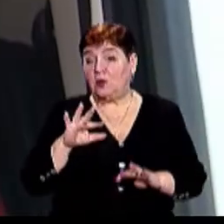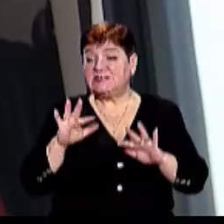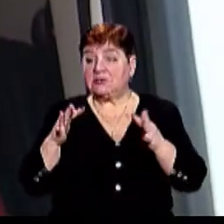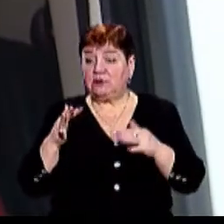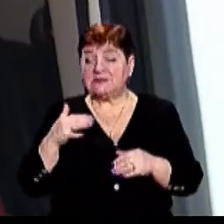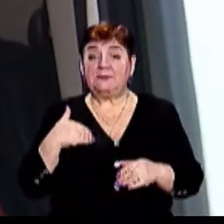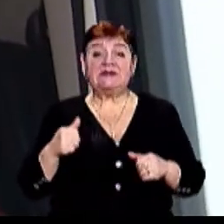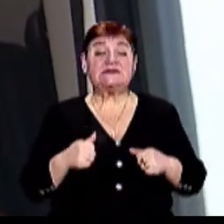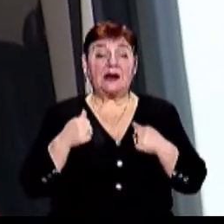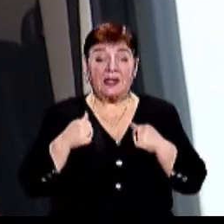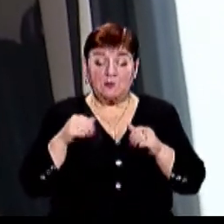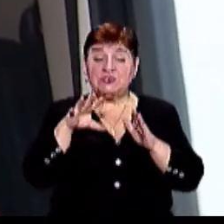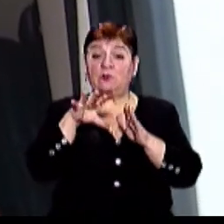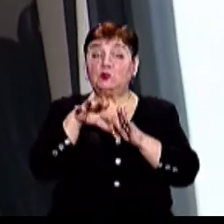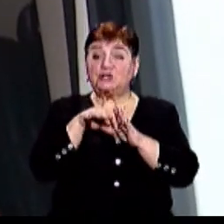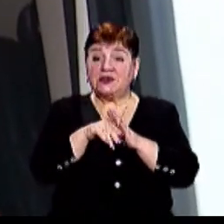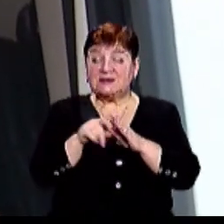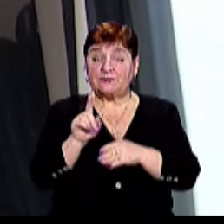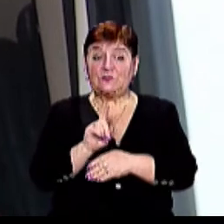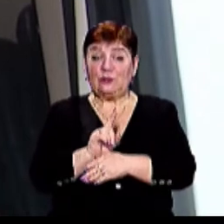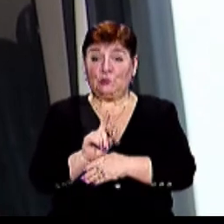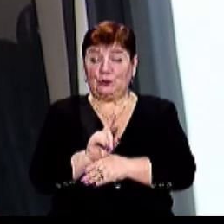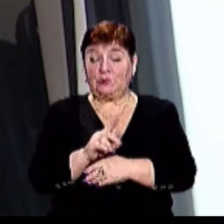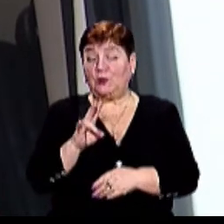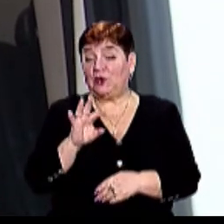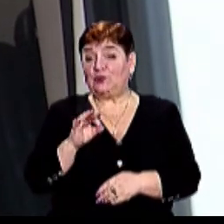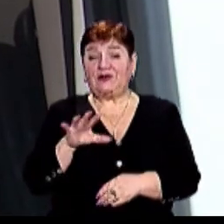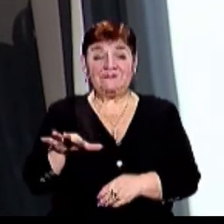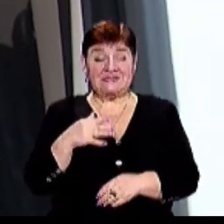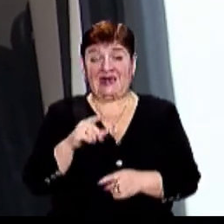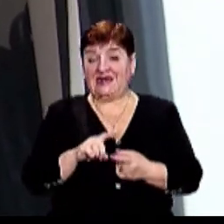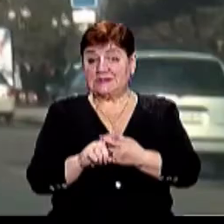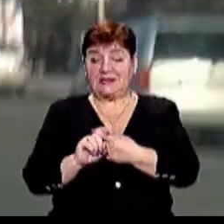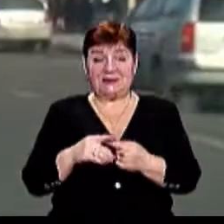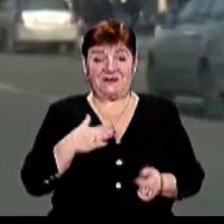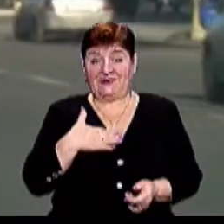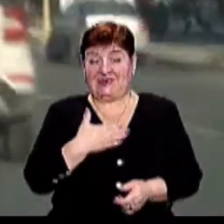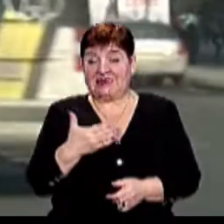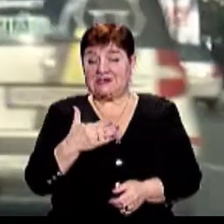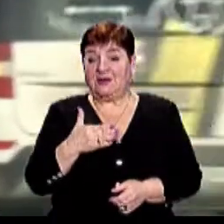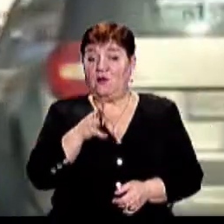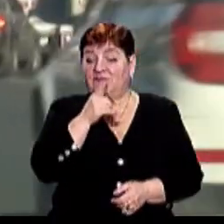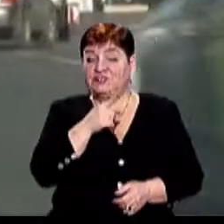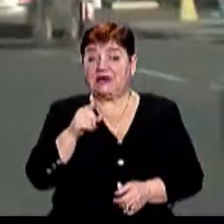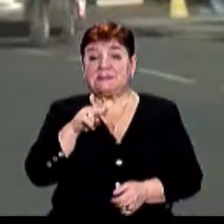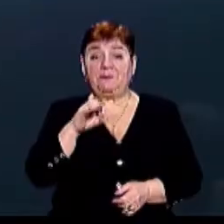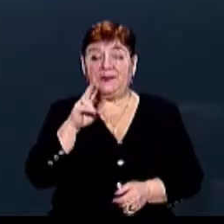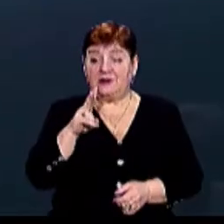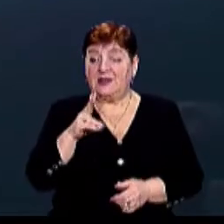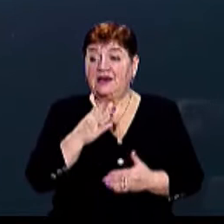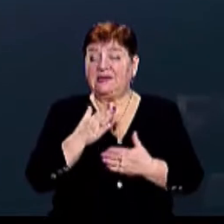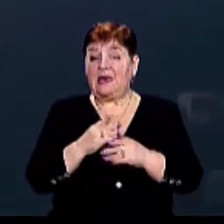Стараємося вкладатися в норматив, але це не від нас завісять, часі пік Водіям, які не поступаються